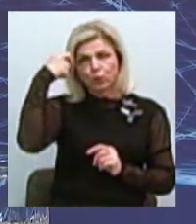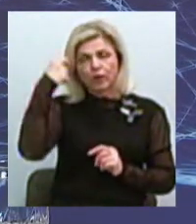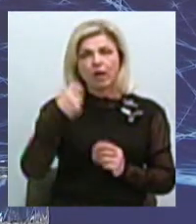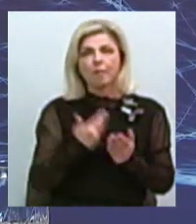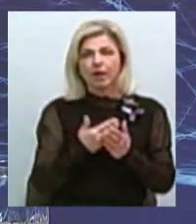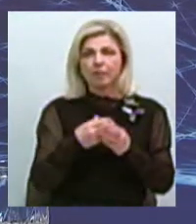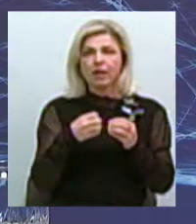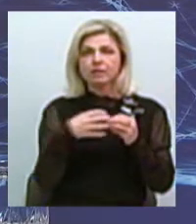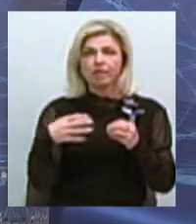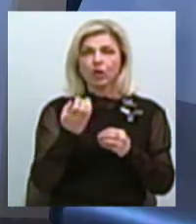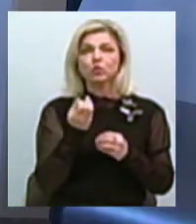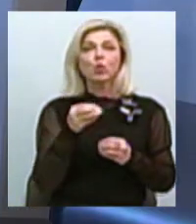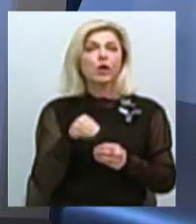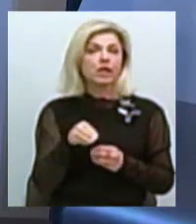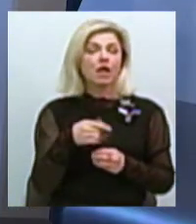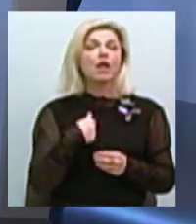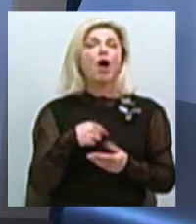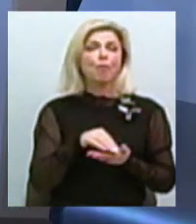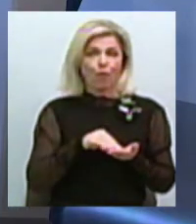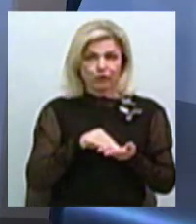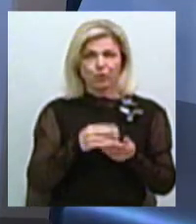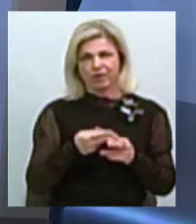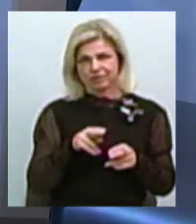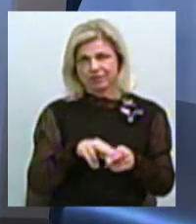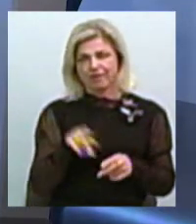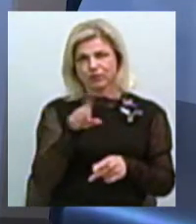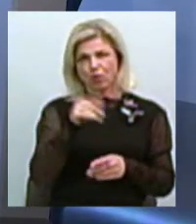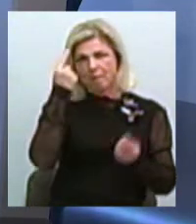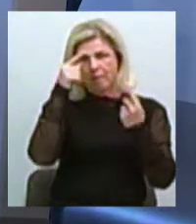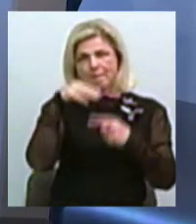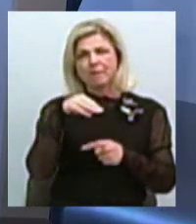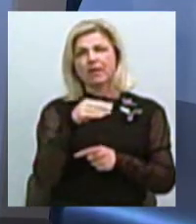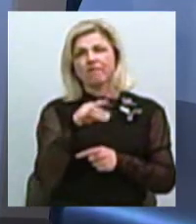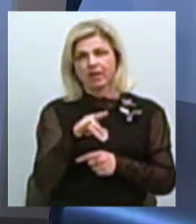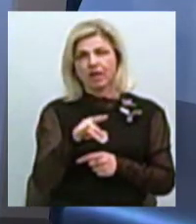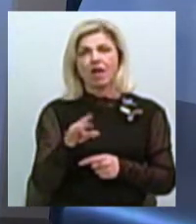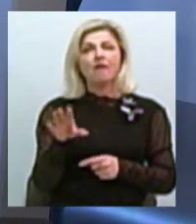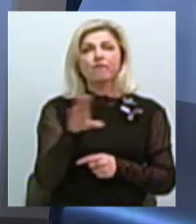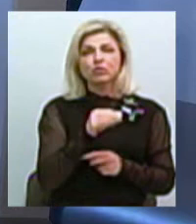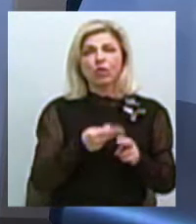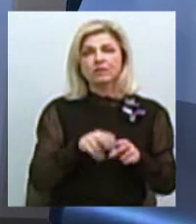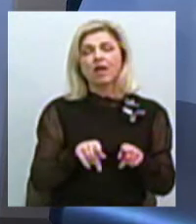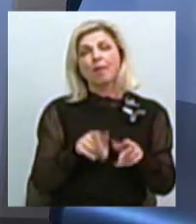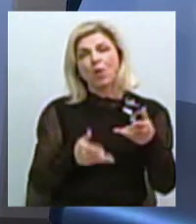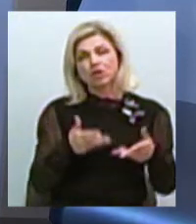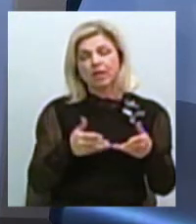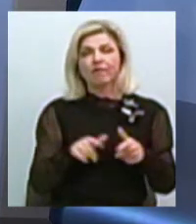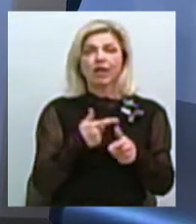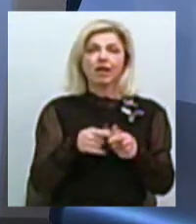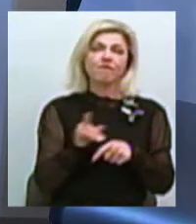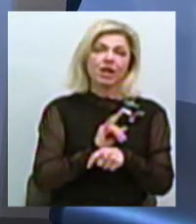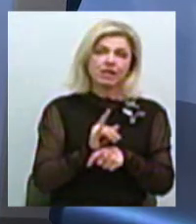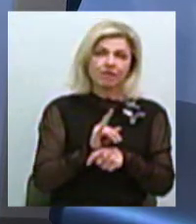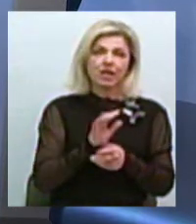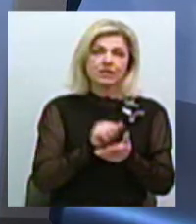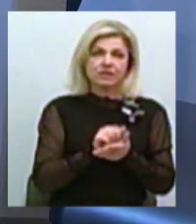15-те століття. Ну, я ще раз повторюю, це на міфологічному рівні все відбувається, що також вони, можливо, або фортифікацією займалися,